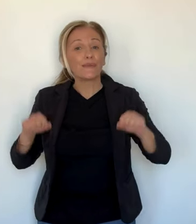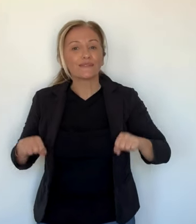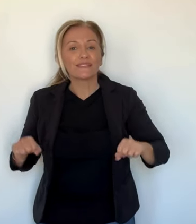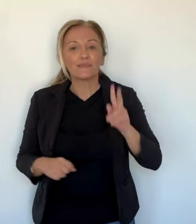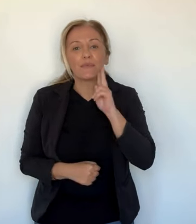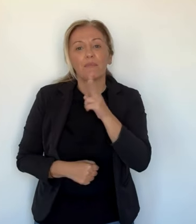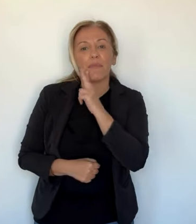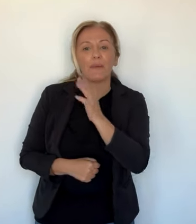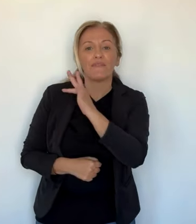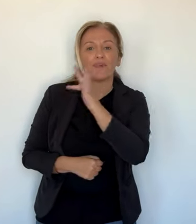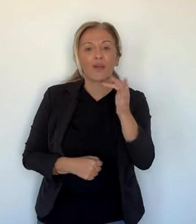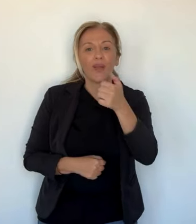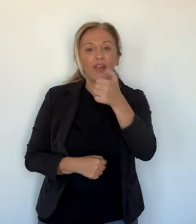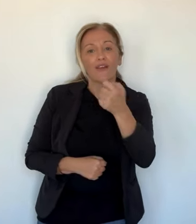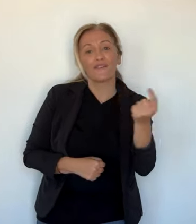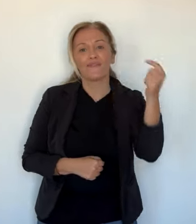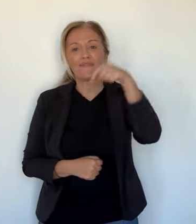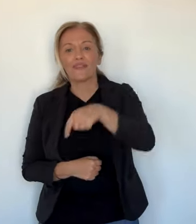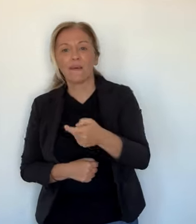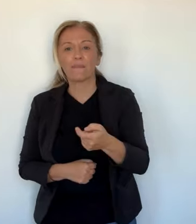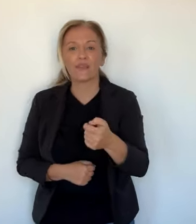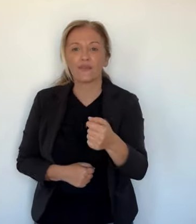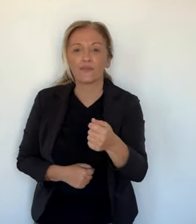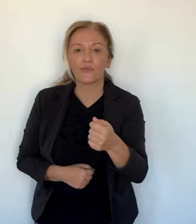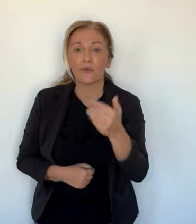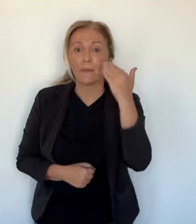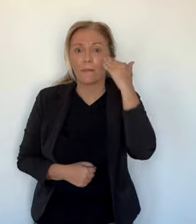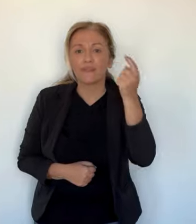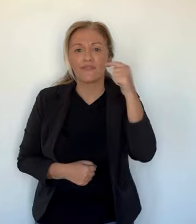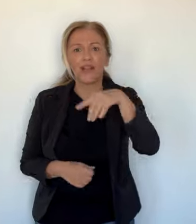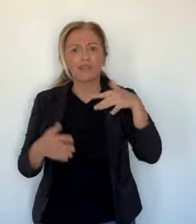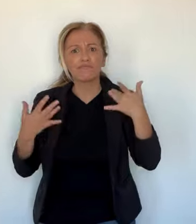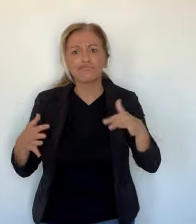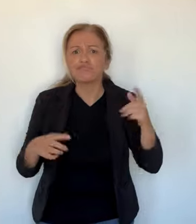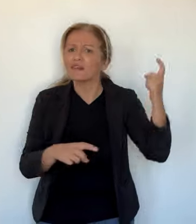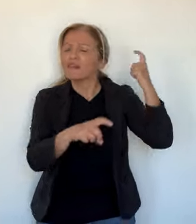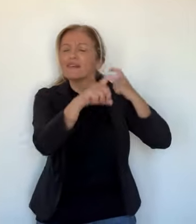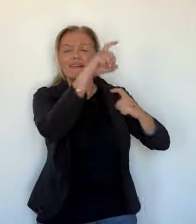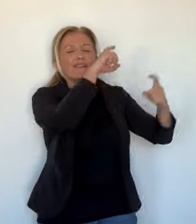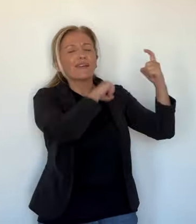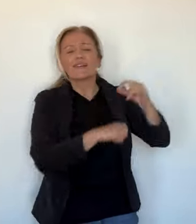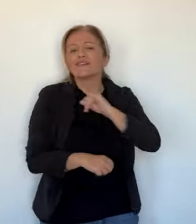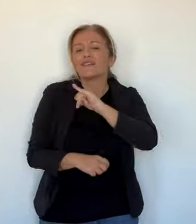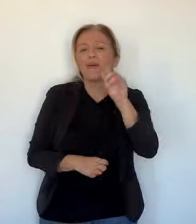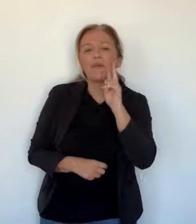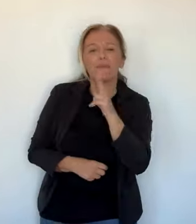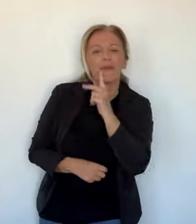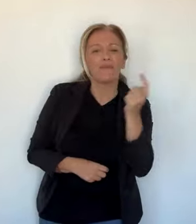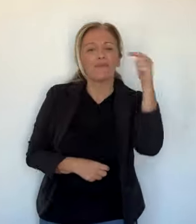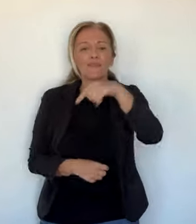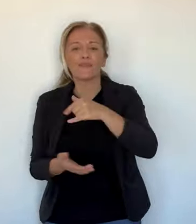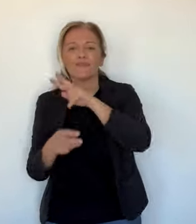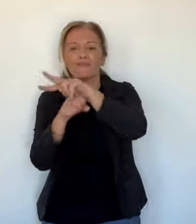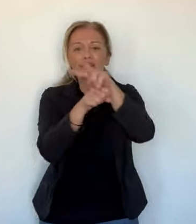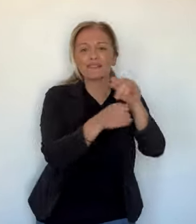Christiane Giuliane. Le pape François viendra-t-il en Corse ? Si elle était confirmée, sa venue serait historique.